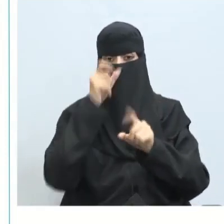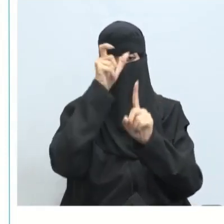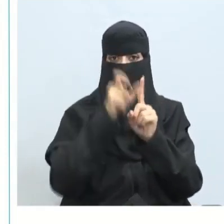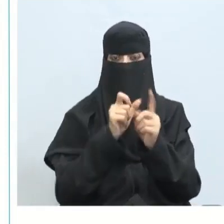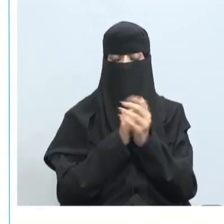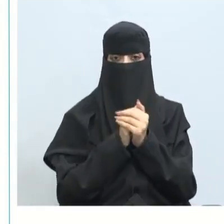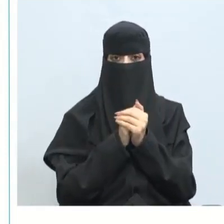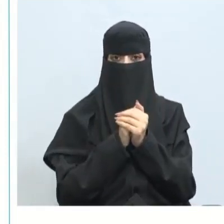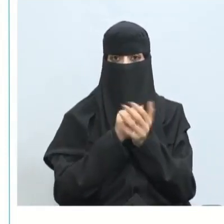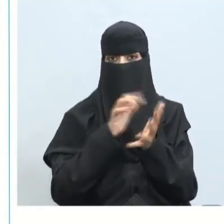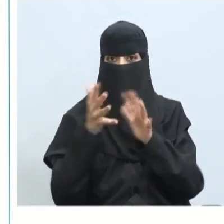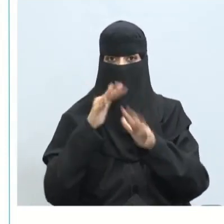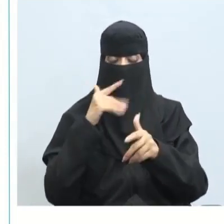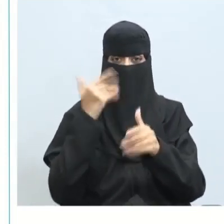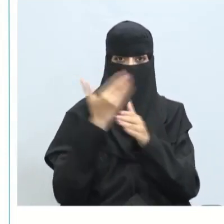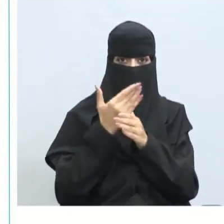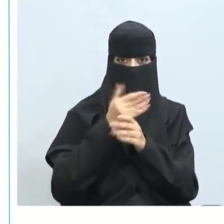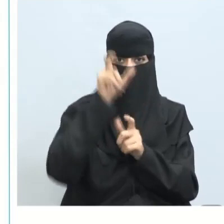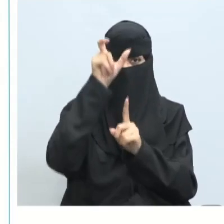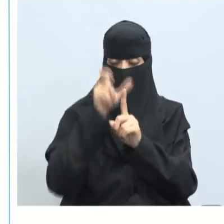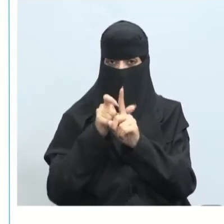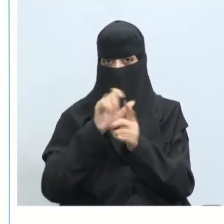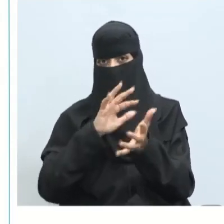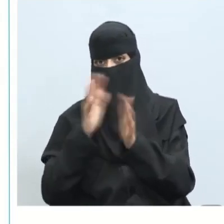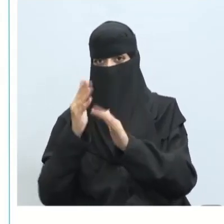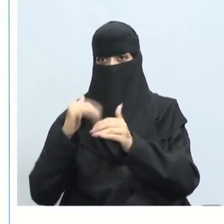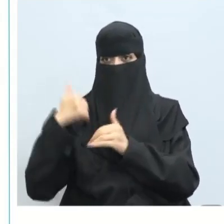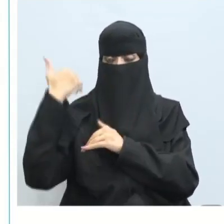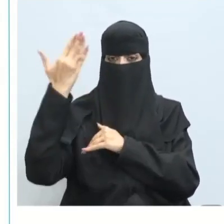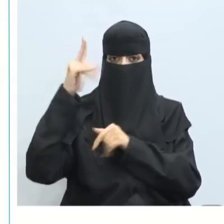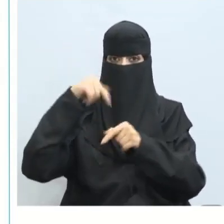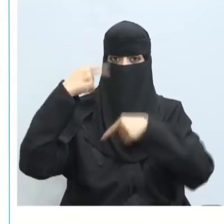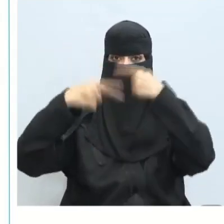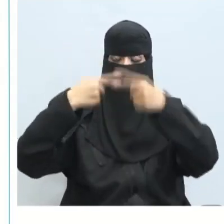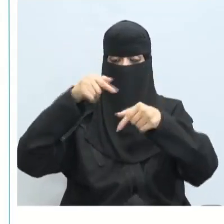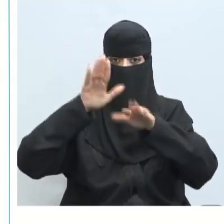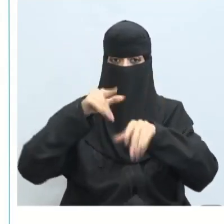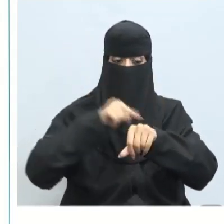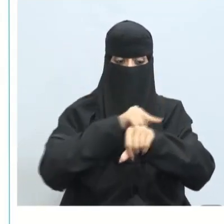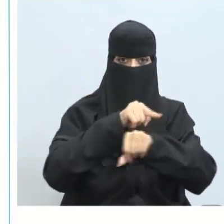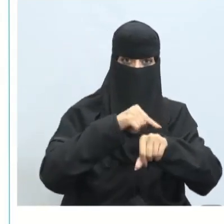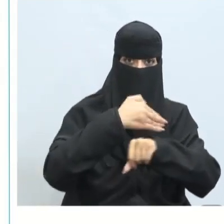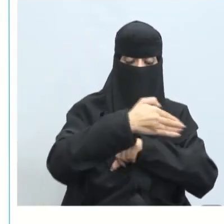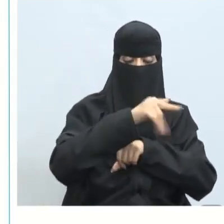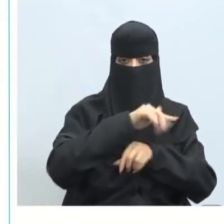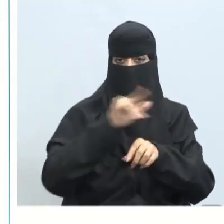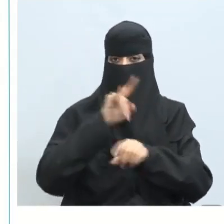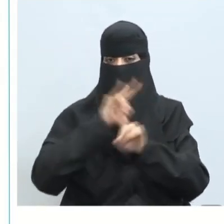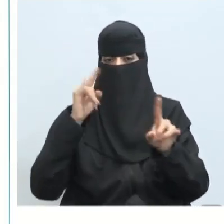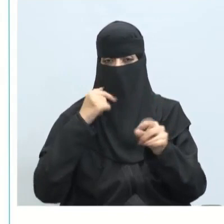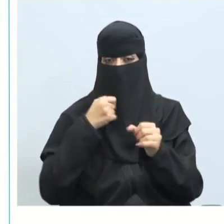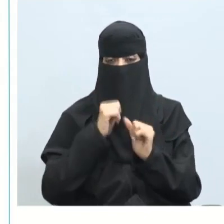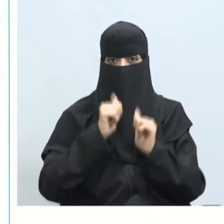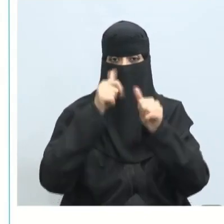سواء لأسباب شخصية أو خارجية واستمرار فترة زمنية كبيرة بمعنى لا يمكن أن